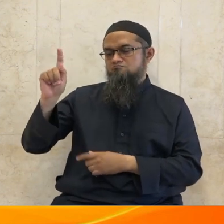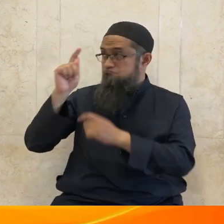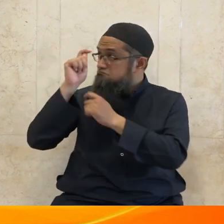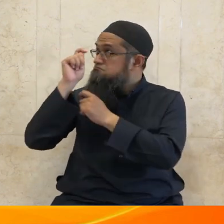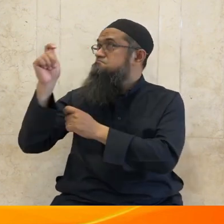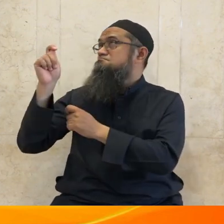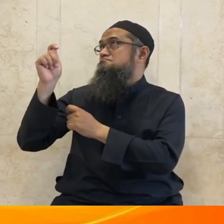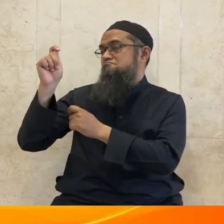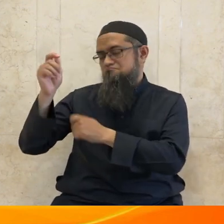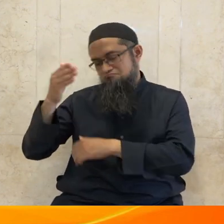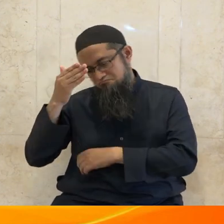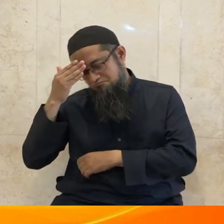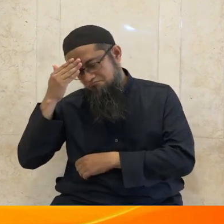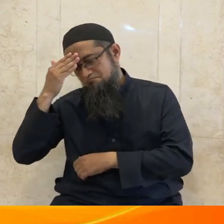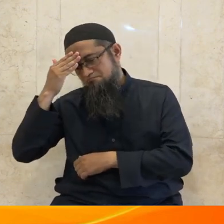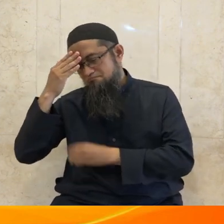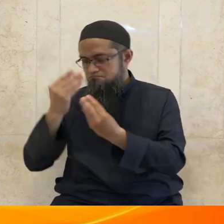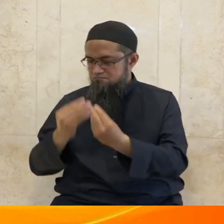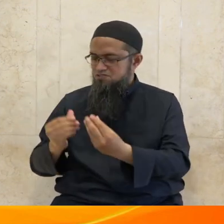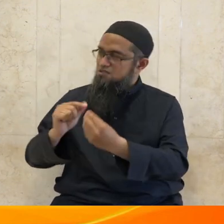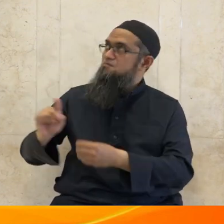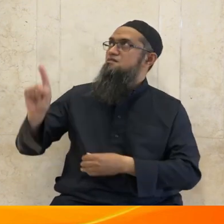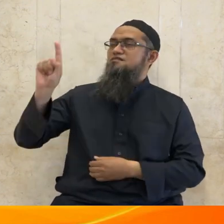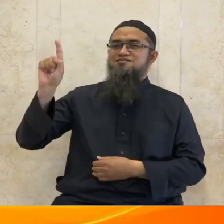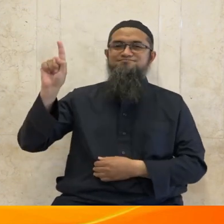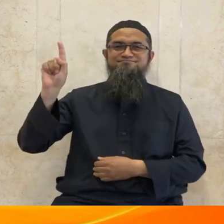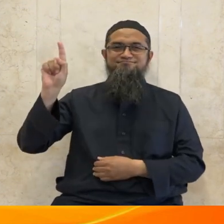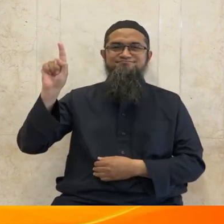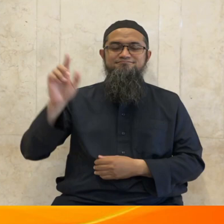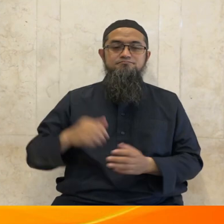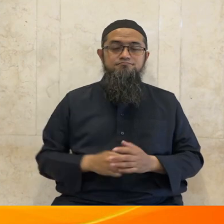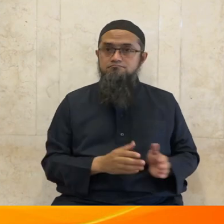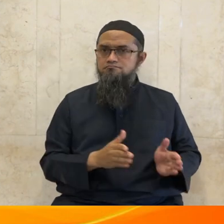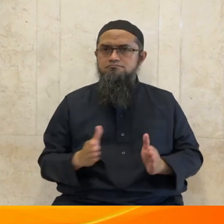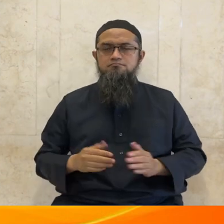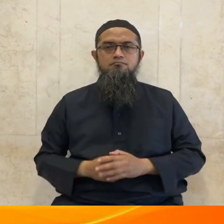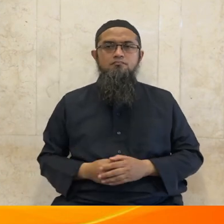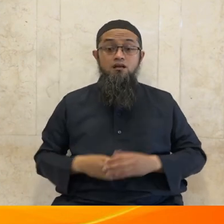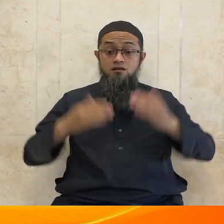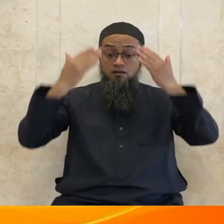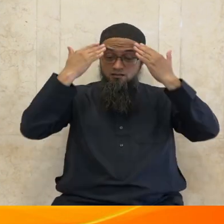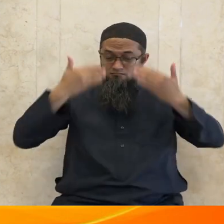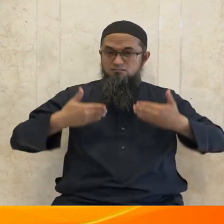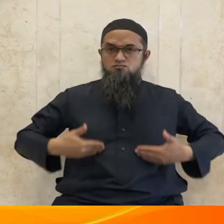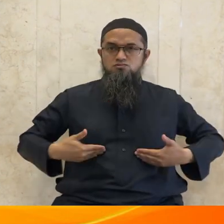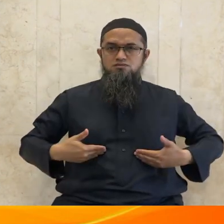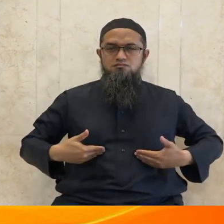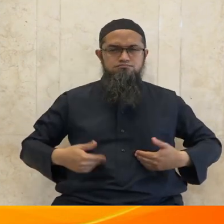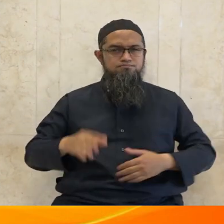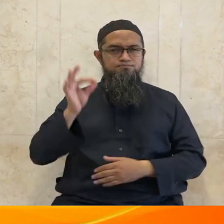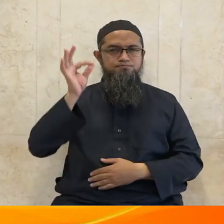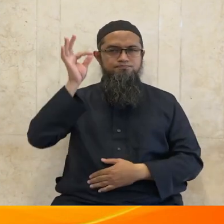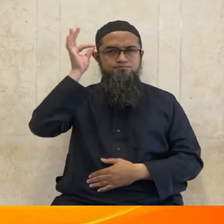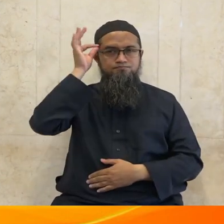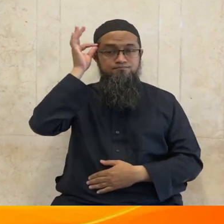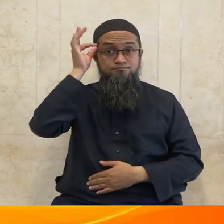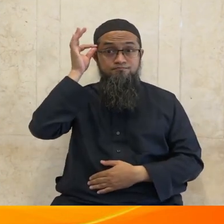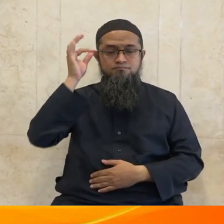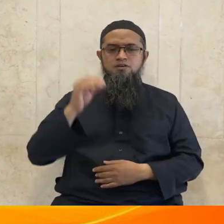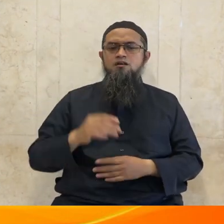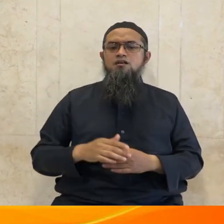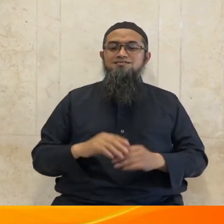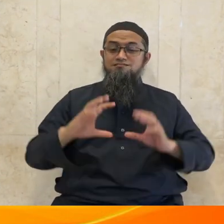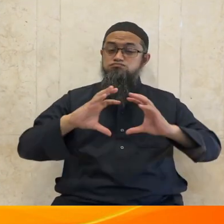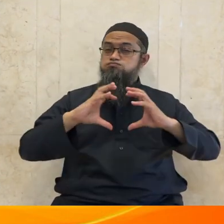yang dan dilarang membuat kerusakan semua makhluk yang ada di bumi ini merupakan bagian